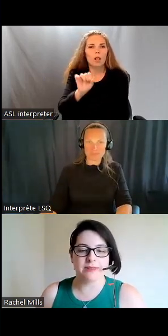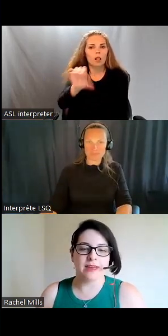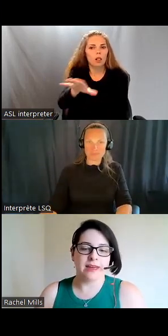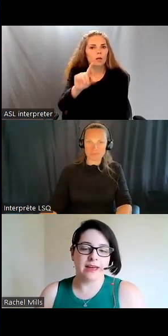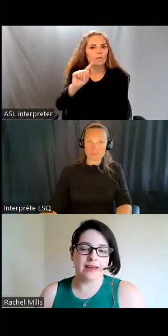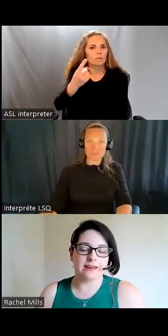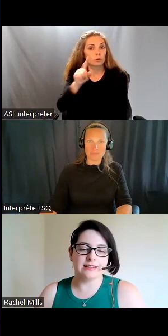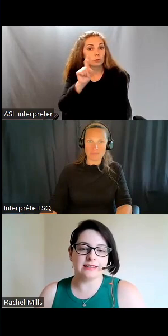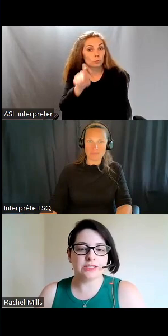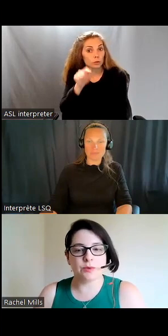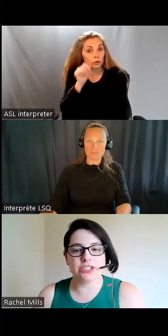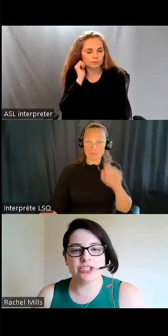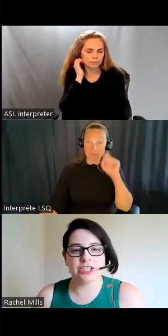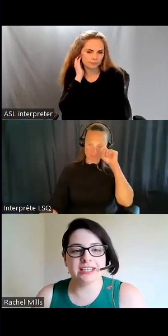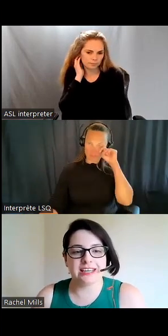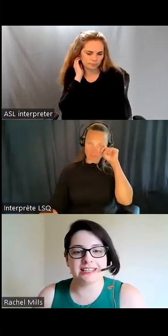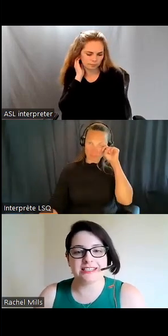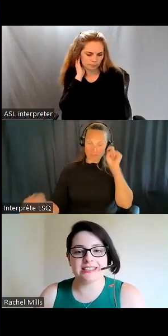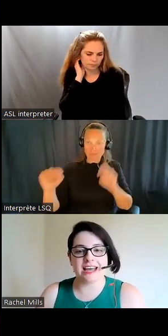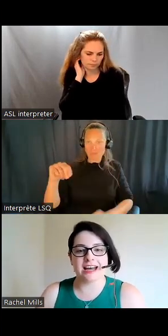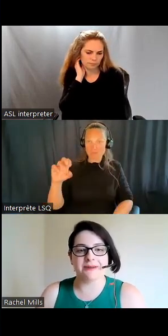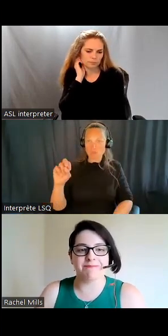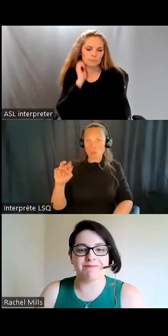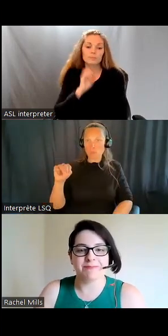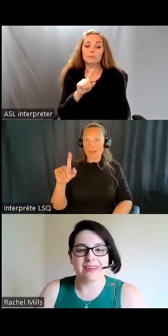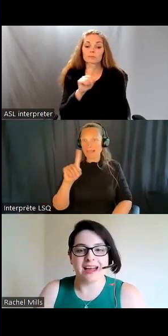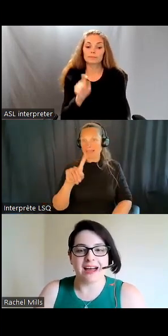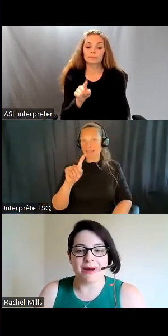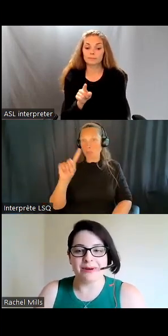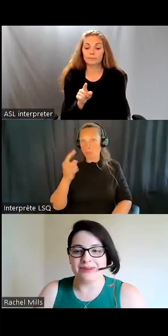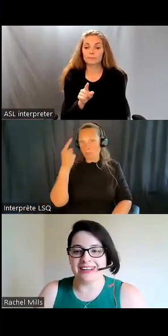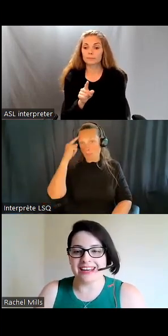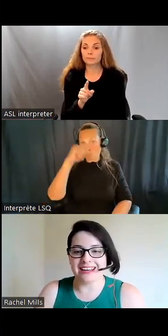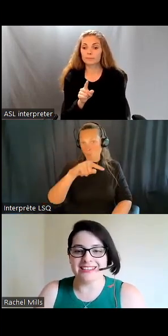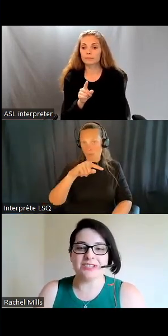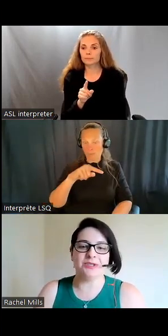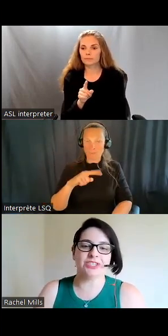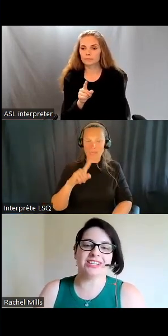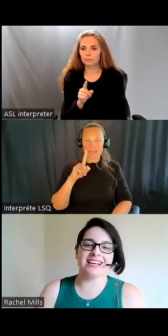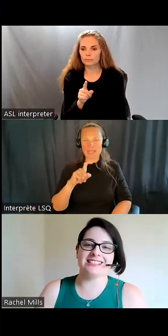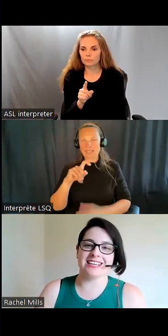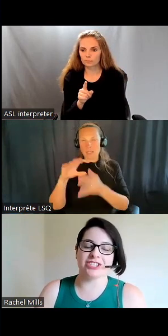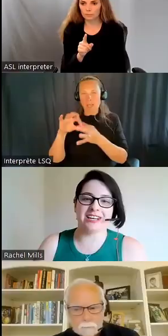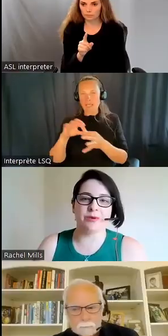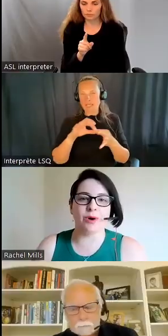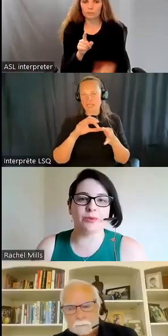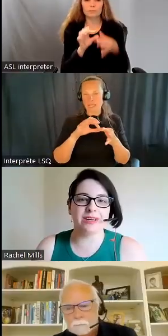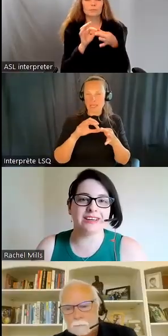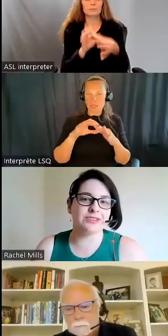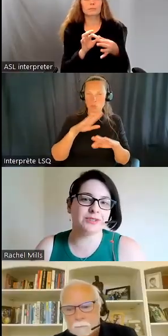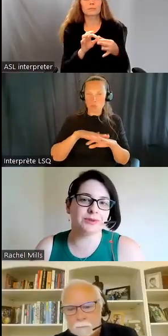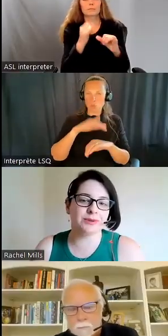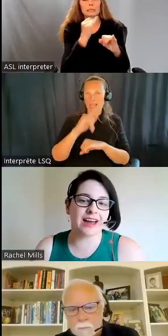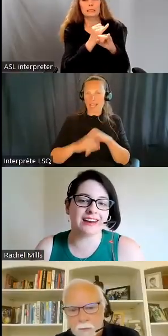je vais vous poser la première question. Cette question est sur l